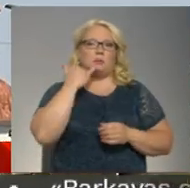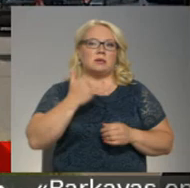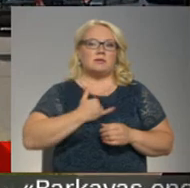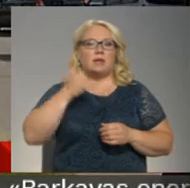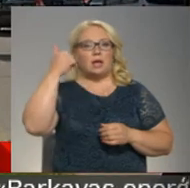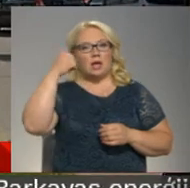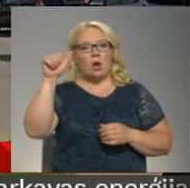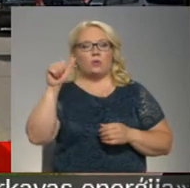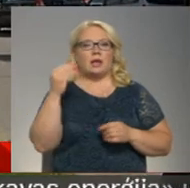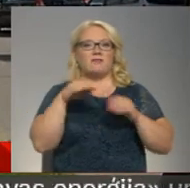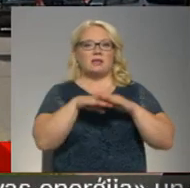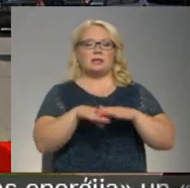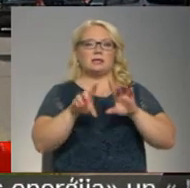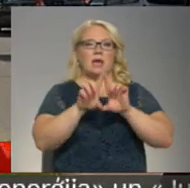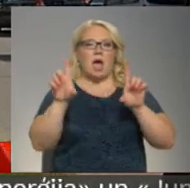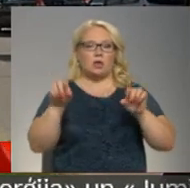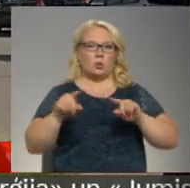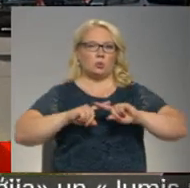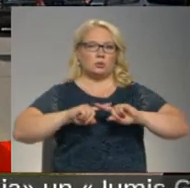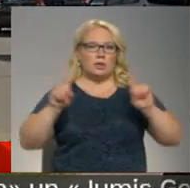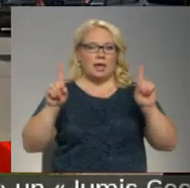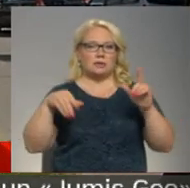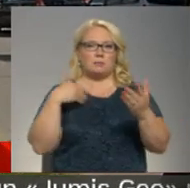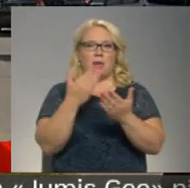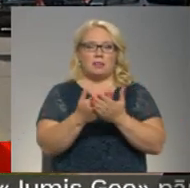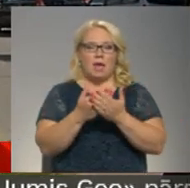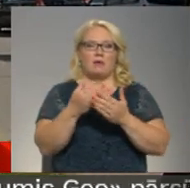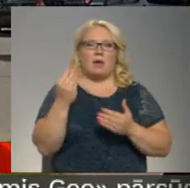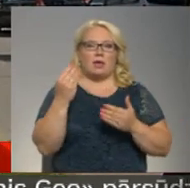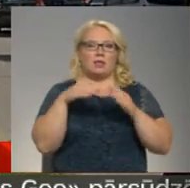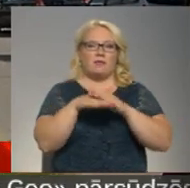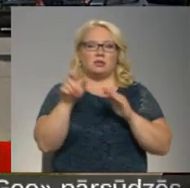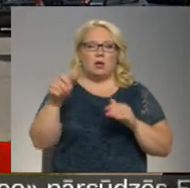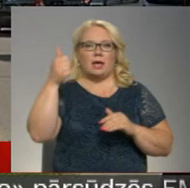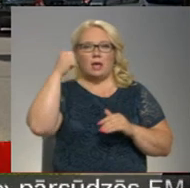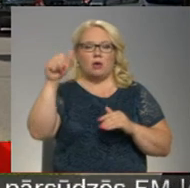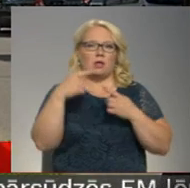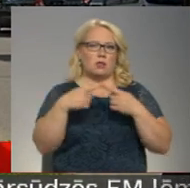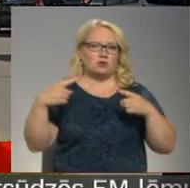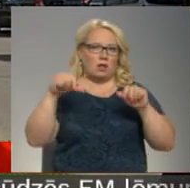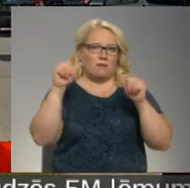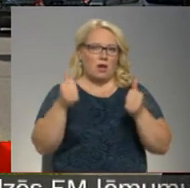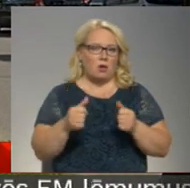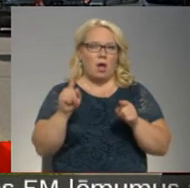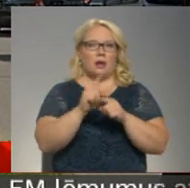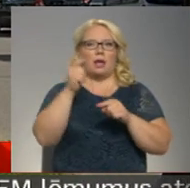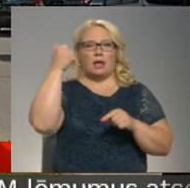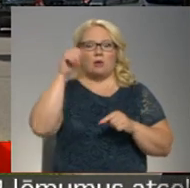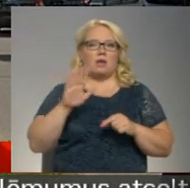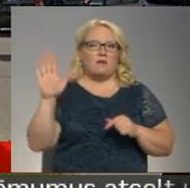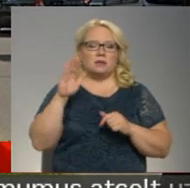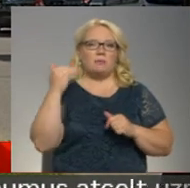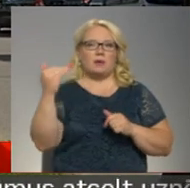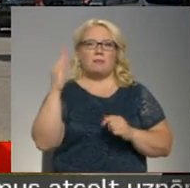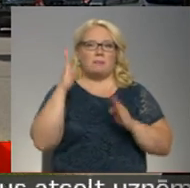Igaunijas investīcija aģentūra uzreiz, jau piedāvāja investoriem Igaunijā dažādas variants, tostarp Igaunijas valstī piederošas